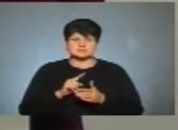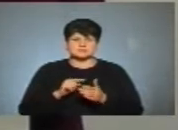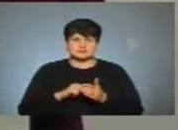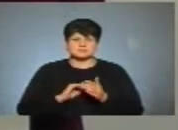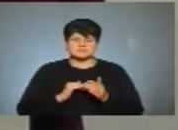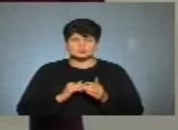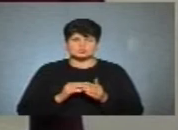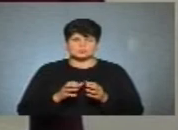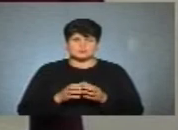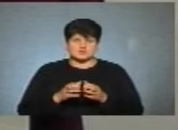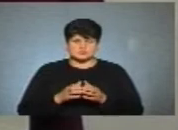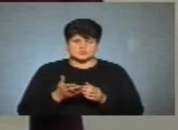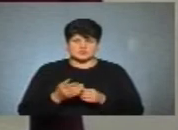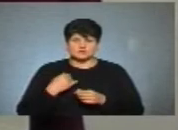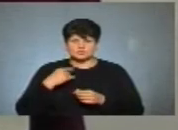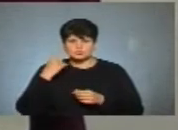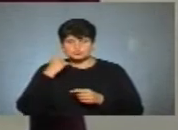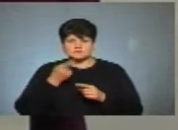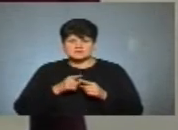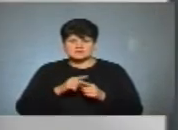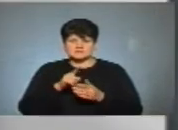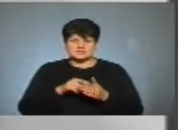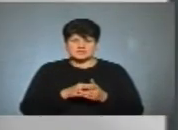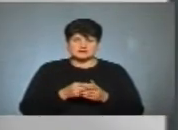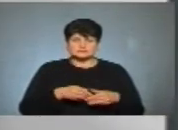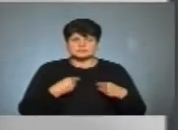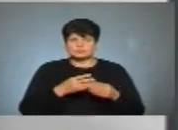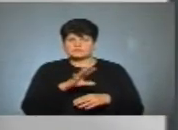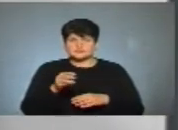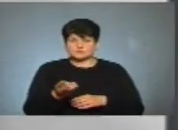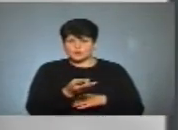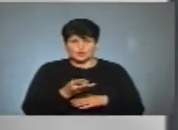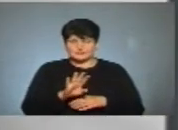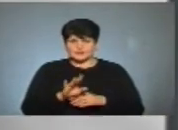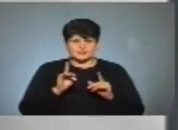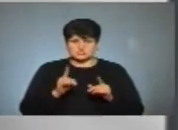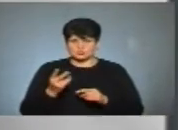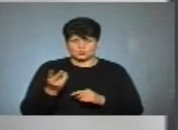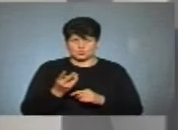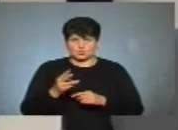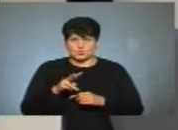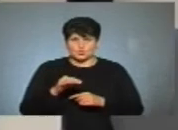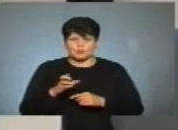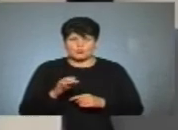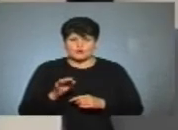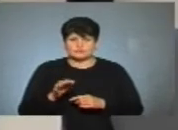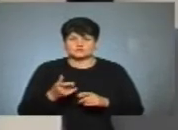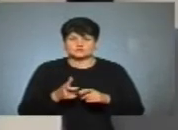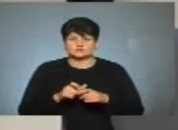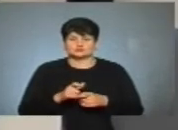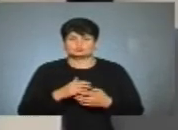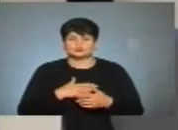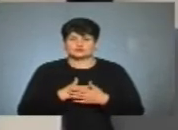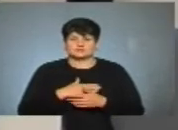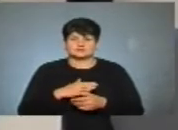Дякую. Дякую. Я думаю, що ми це питання адресуємо до всіх трьох наших кандидатів, не лише до Любові. Бачимо, глядачі дуже полюбили